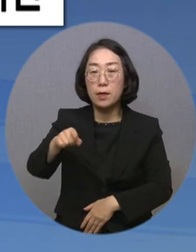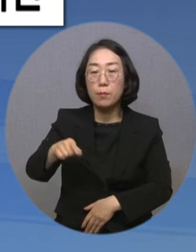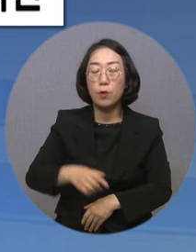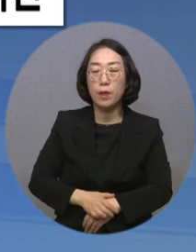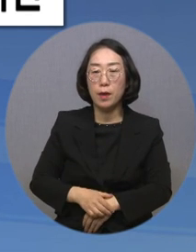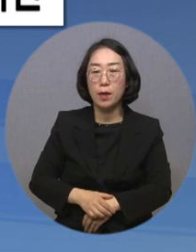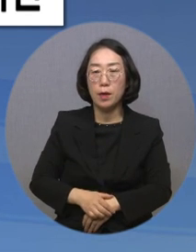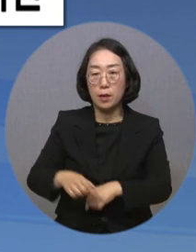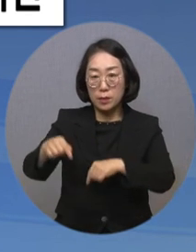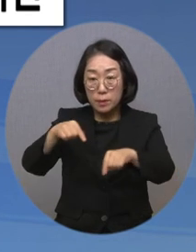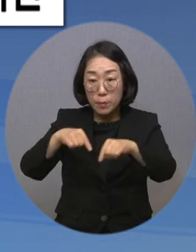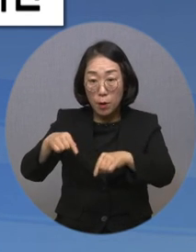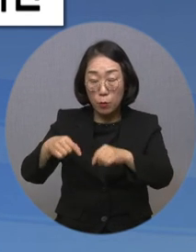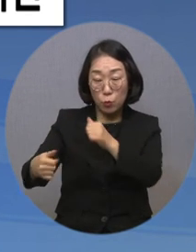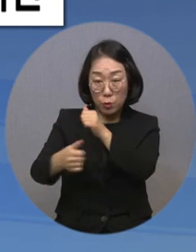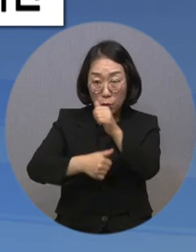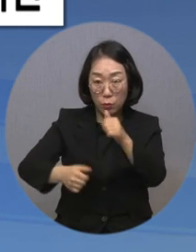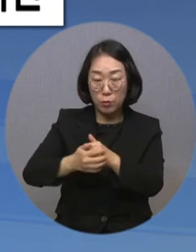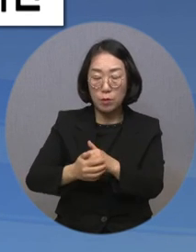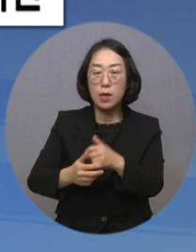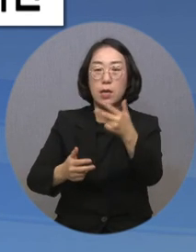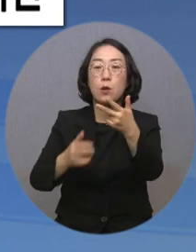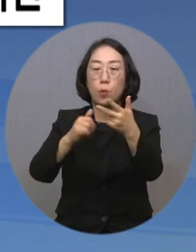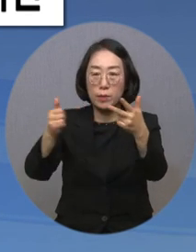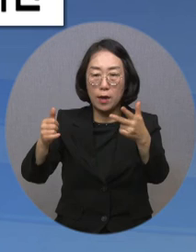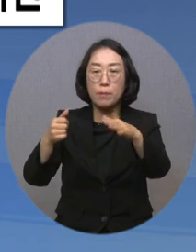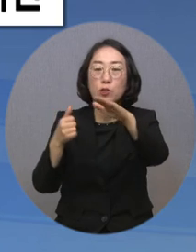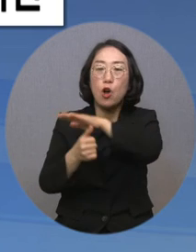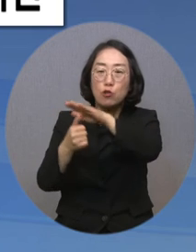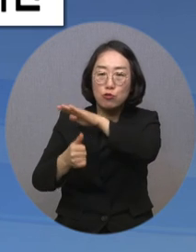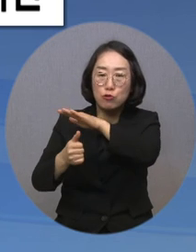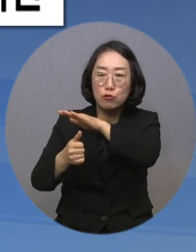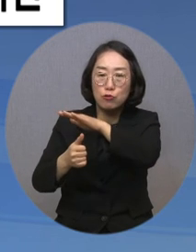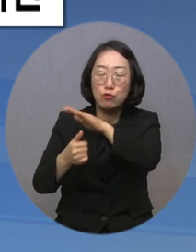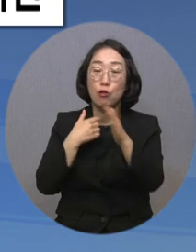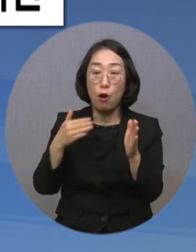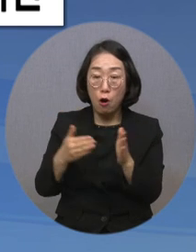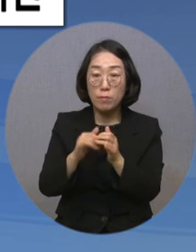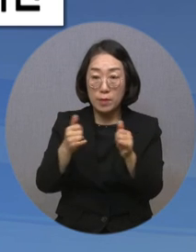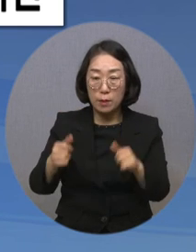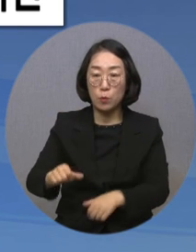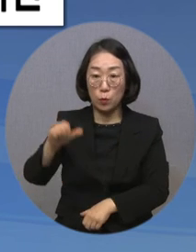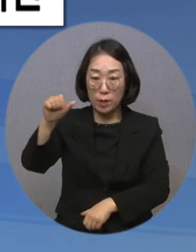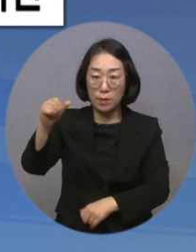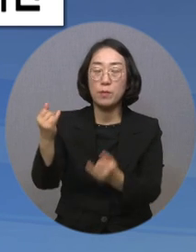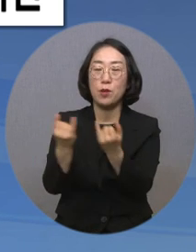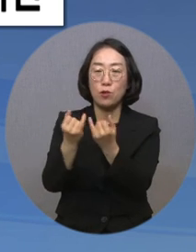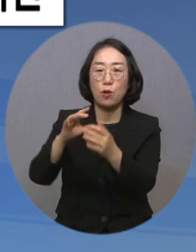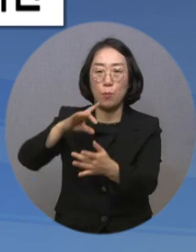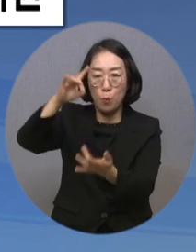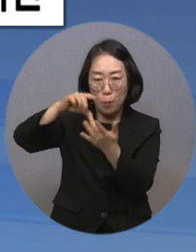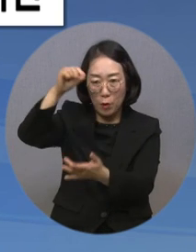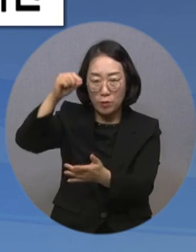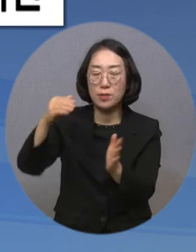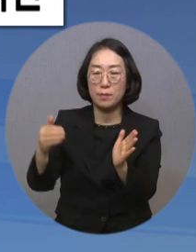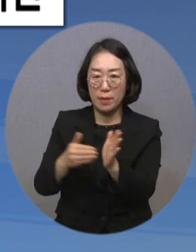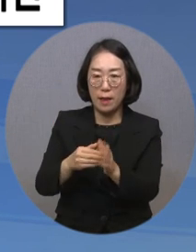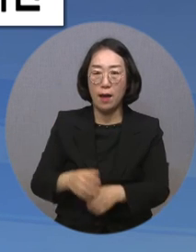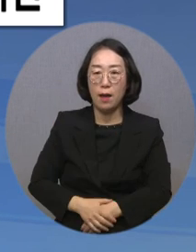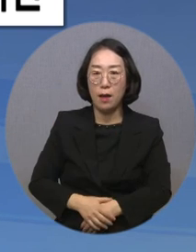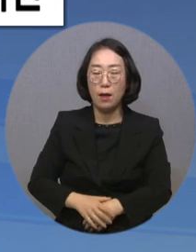집행위원회는 역대 최대인 7명의 선수 출신, 5명의 여성위원이 선출됐습니다. 또한